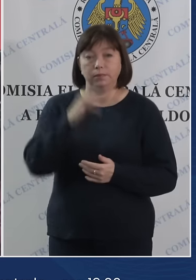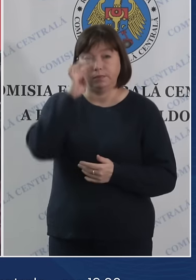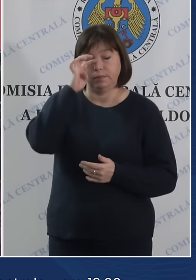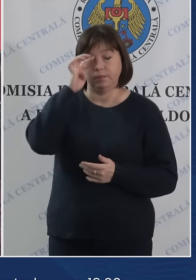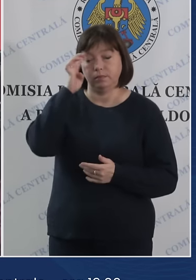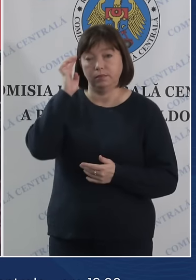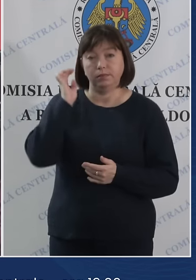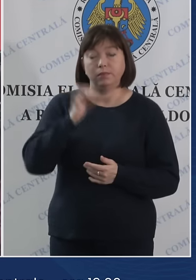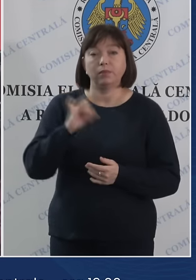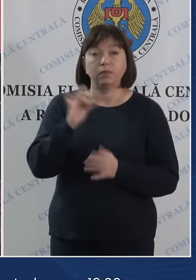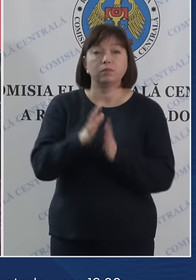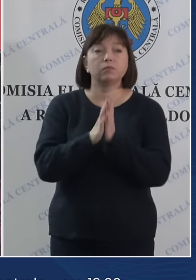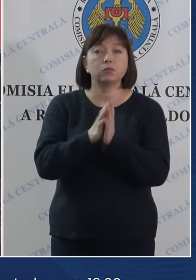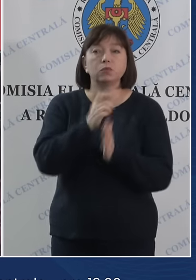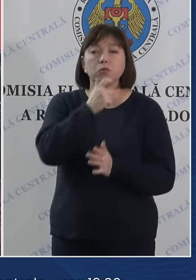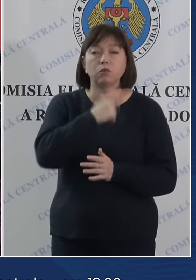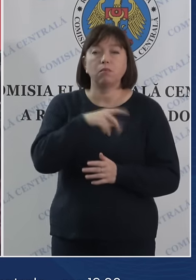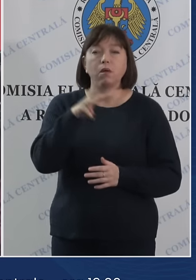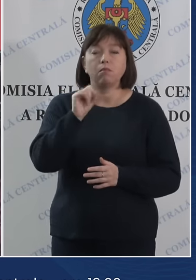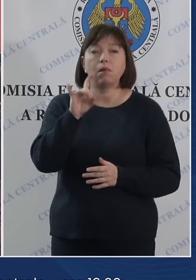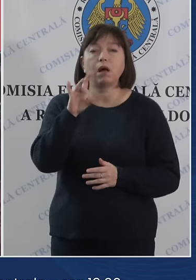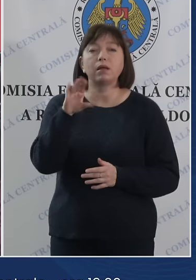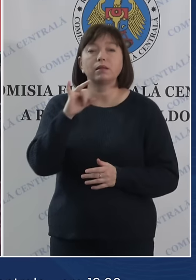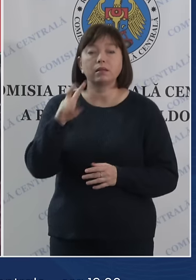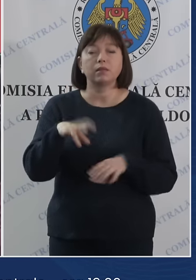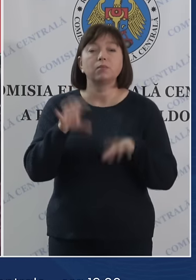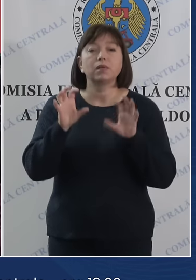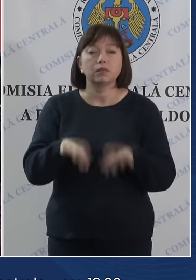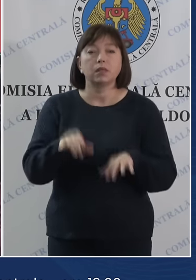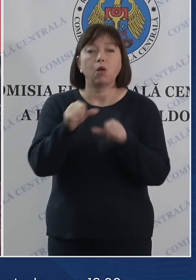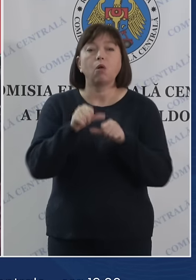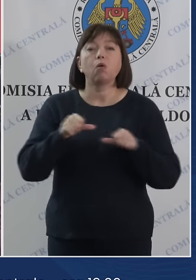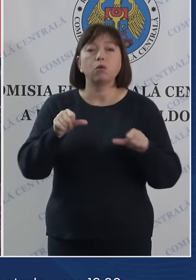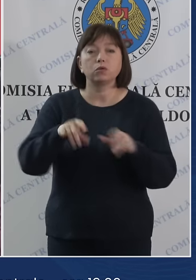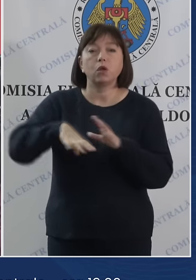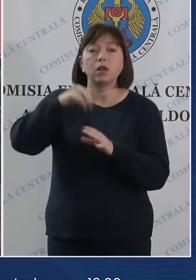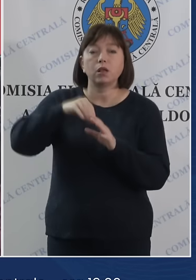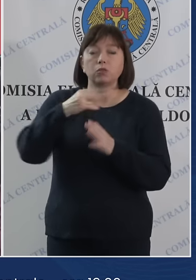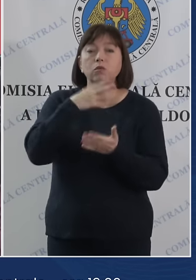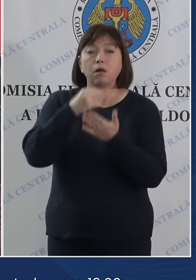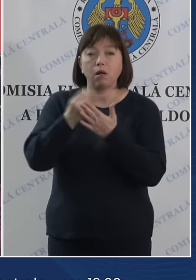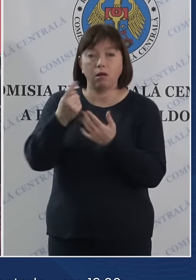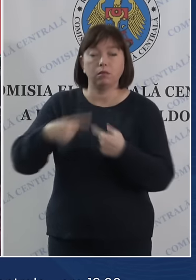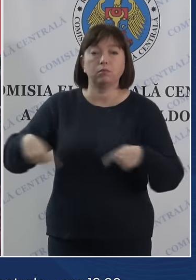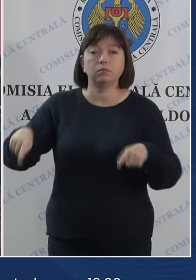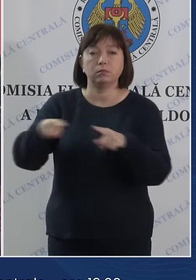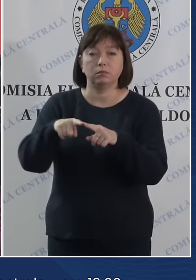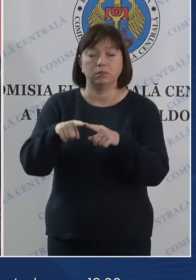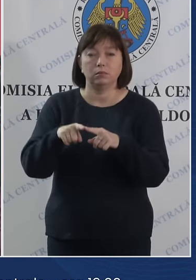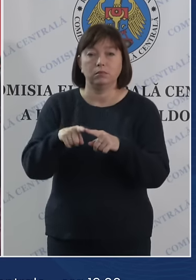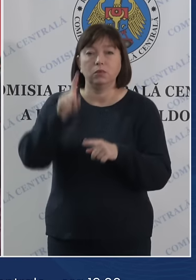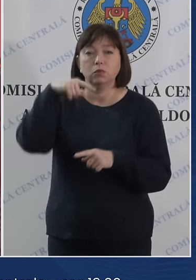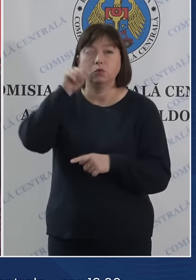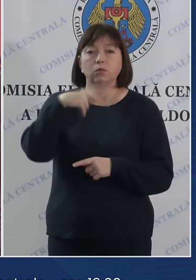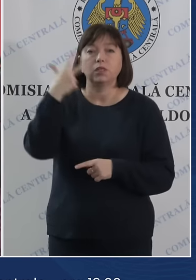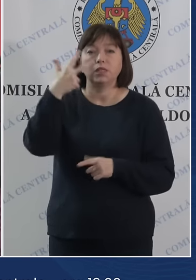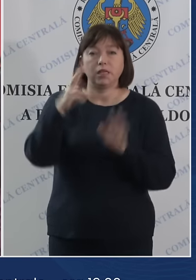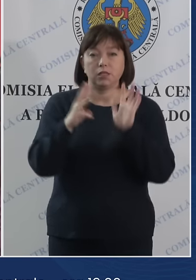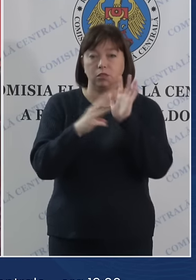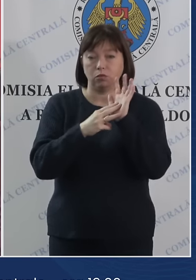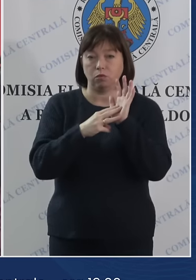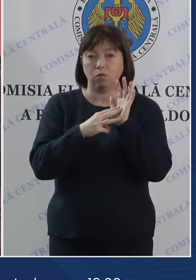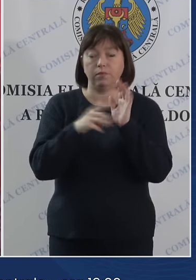îl rog pe domnul Martin, președintele Consiliului Electoral de Circunscripție, numărul 38,